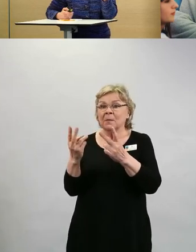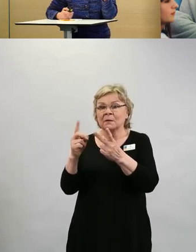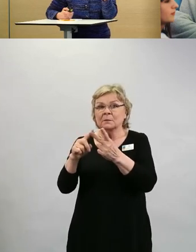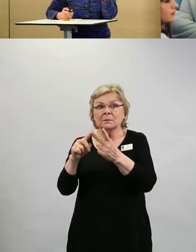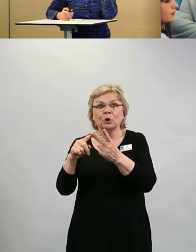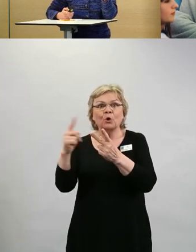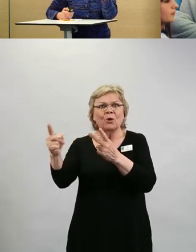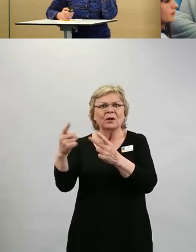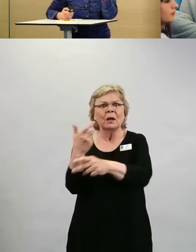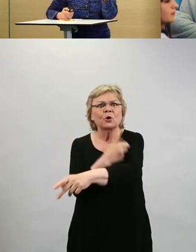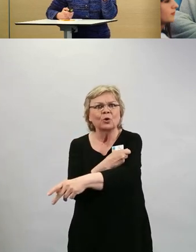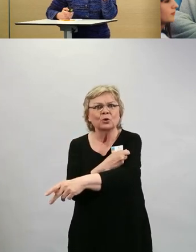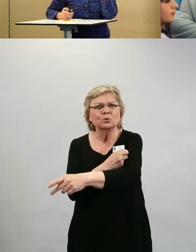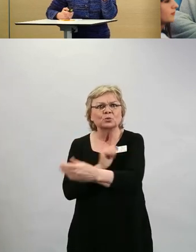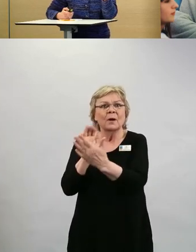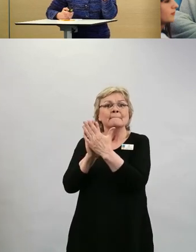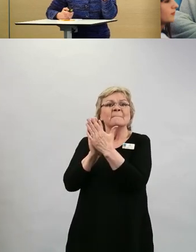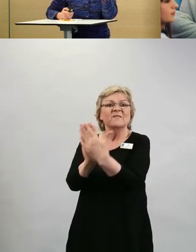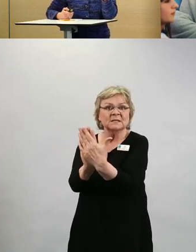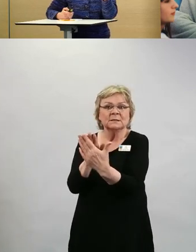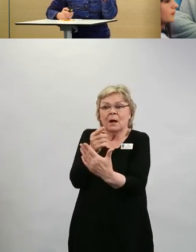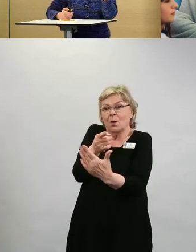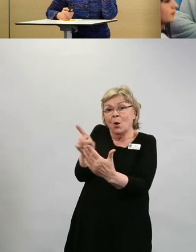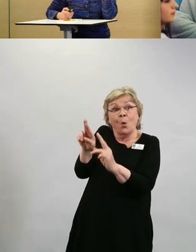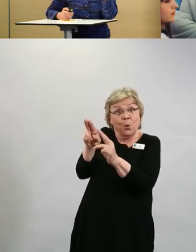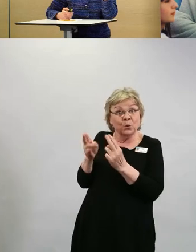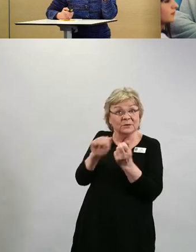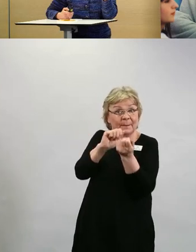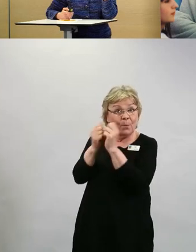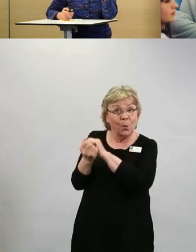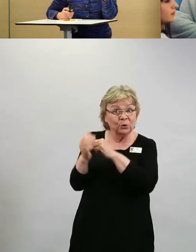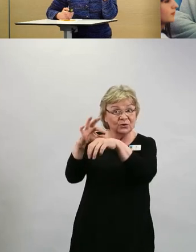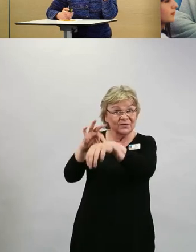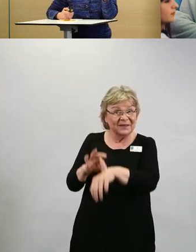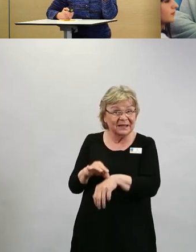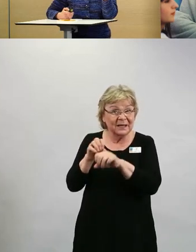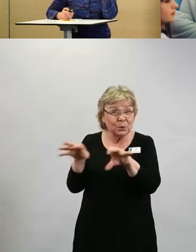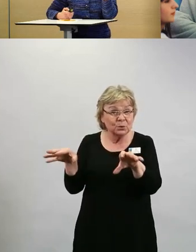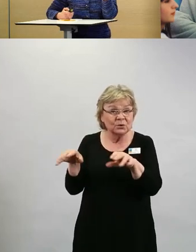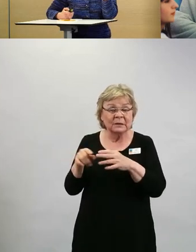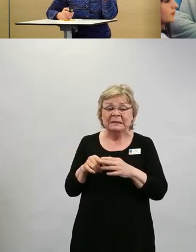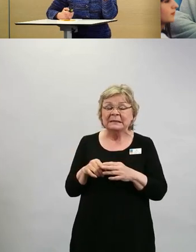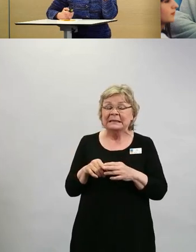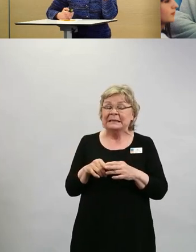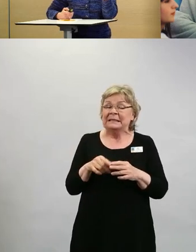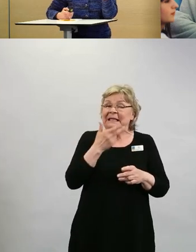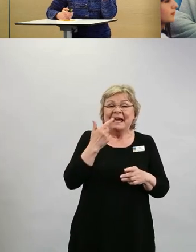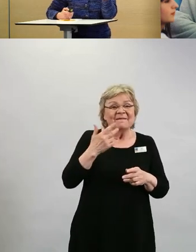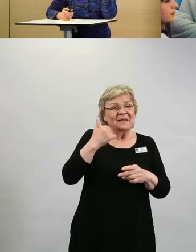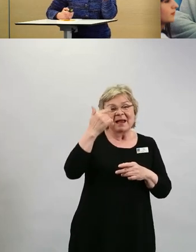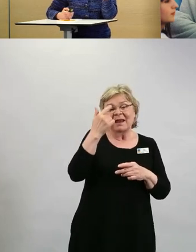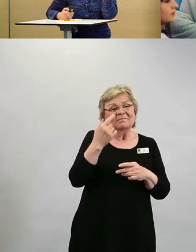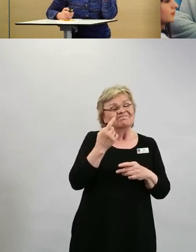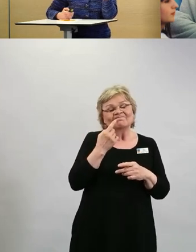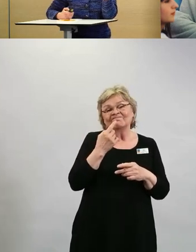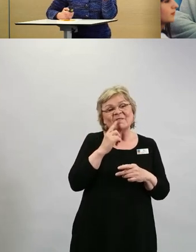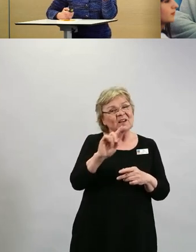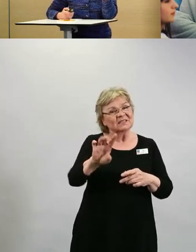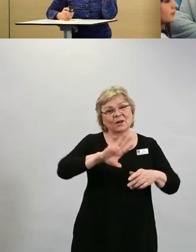Tämä on oikein hyvä kysymys, johon tällä hetkellä meillä ei ole ihan täyttä vastausta sen vuoksi, että näitä